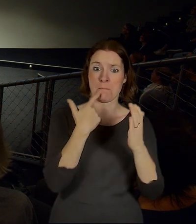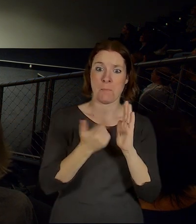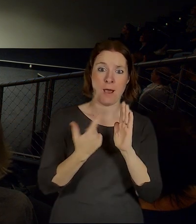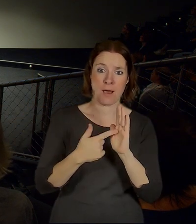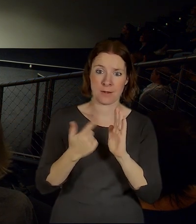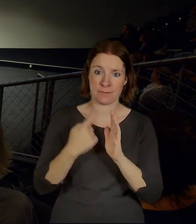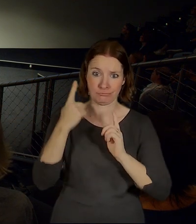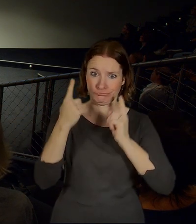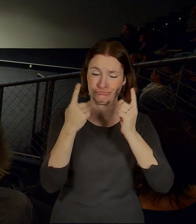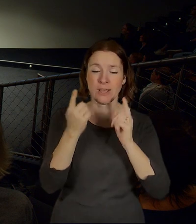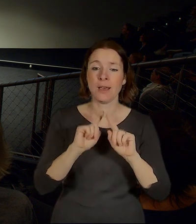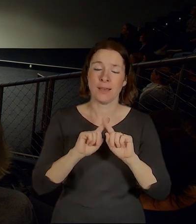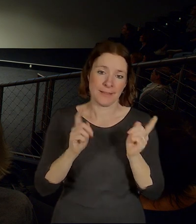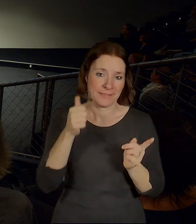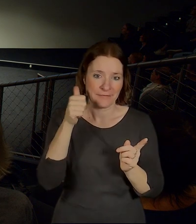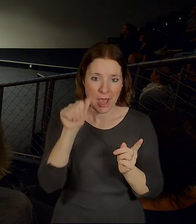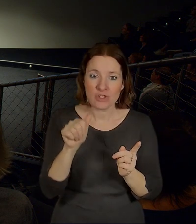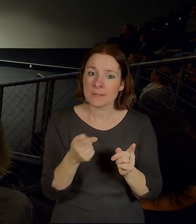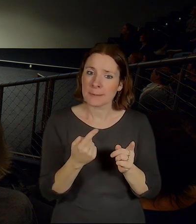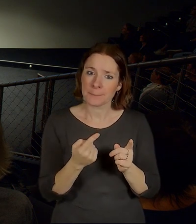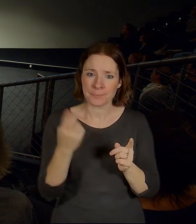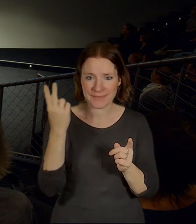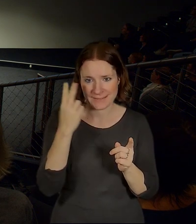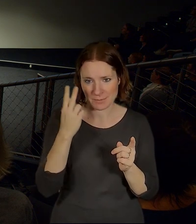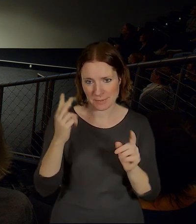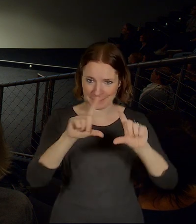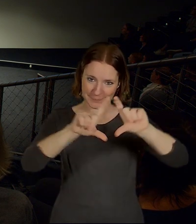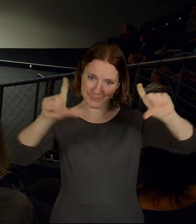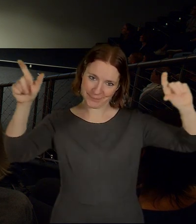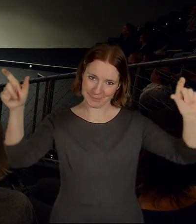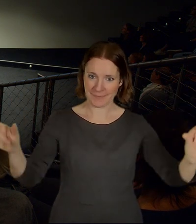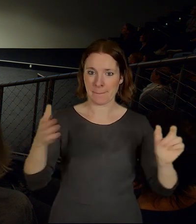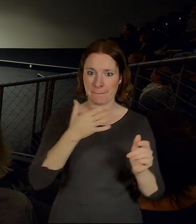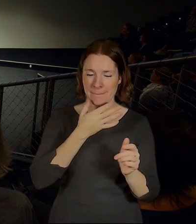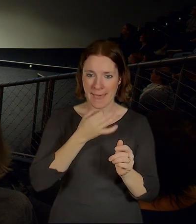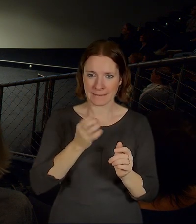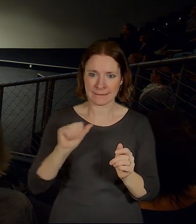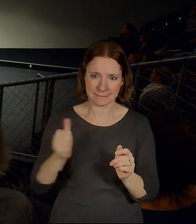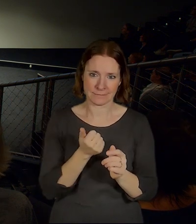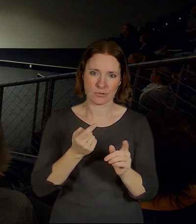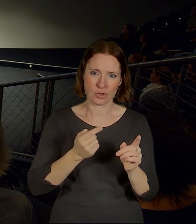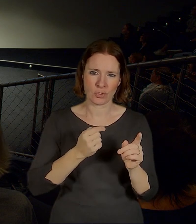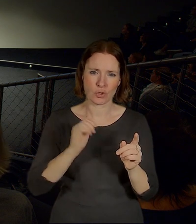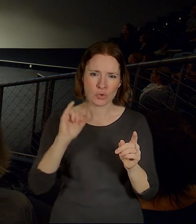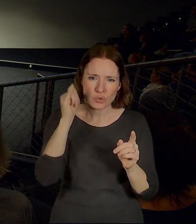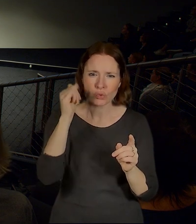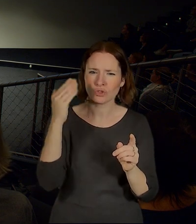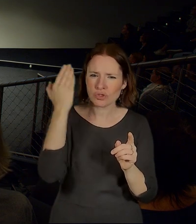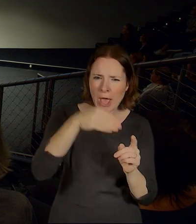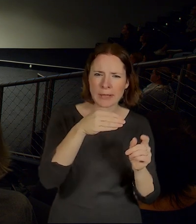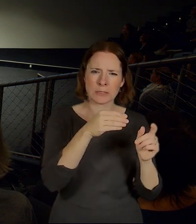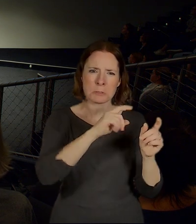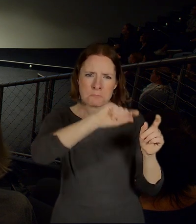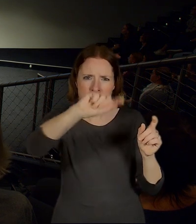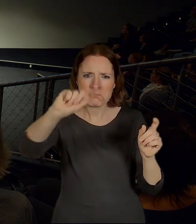No a tady pochopitelně to vylepšuje i tady tam žluto-černá